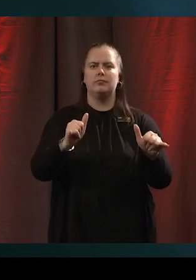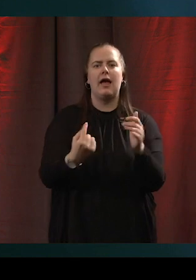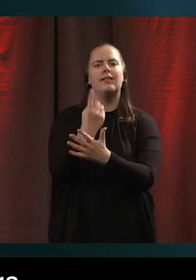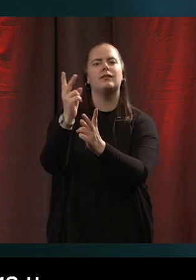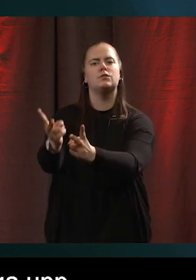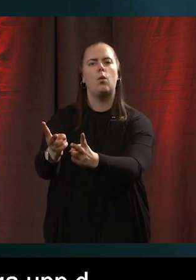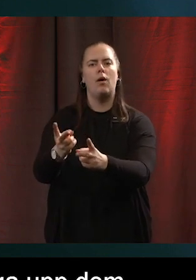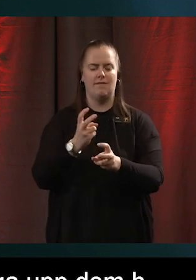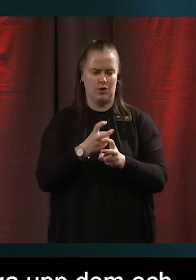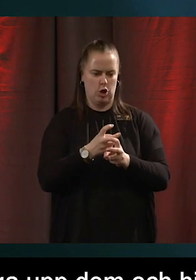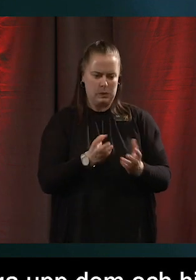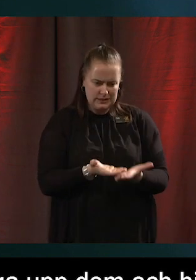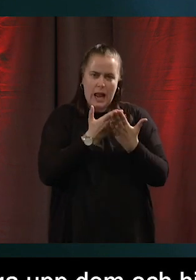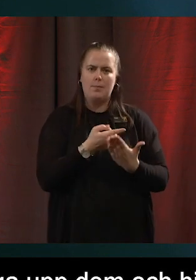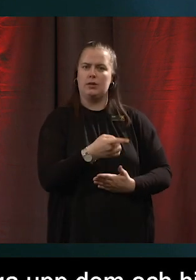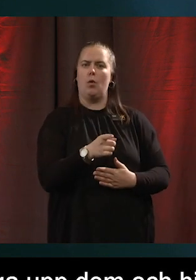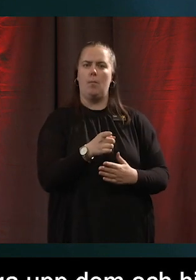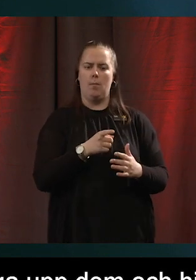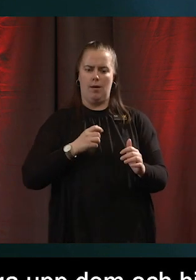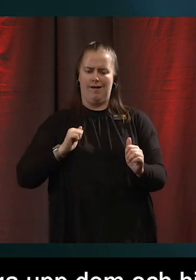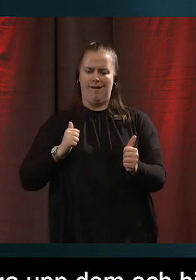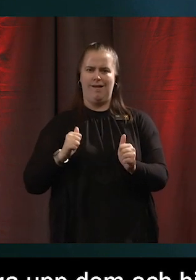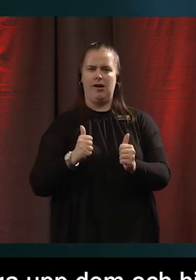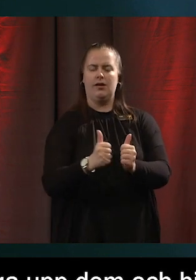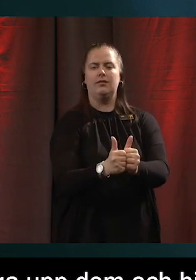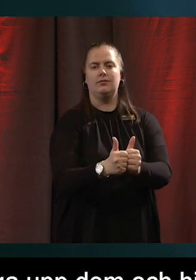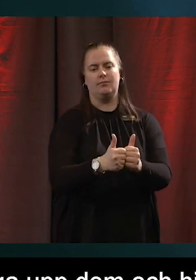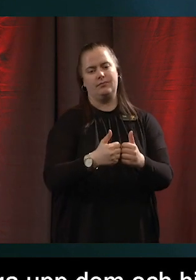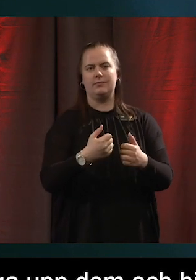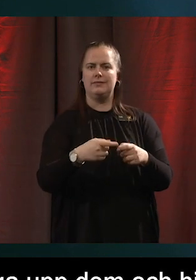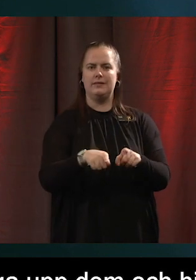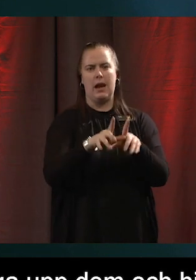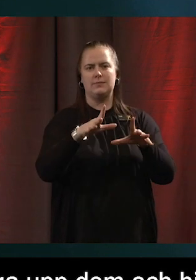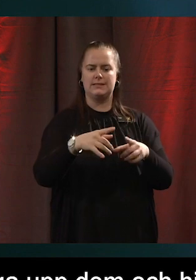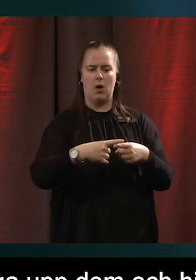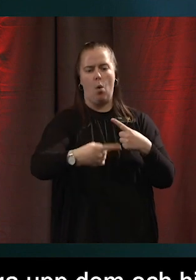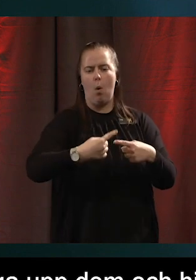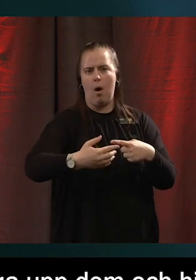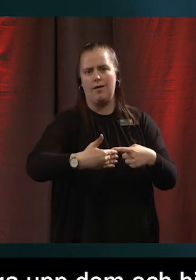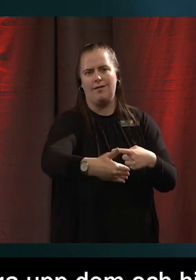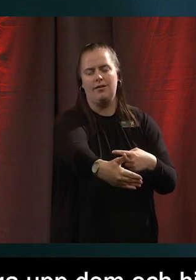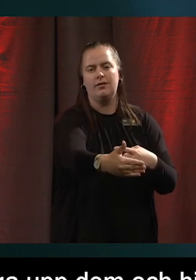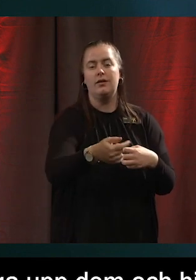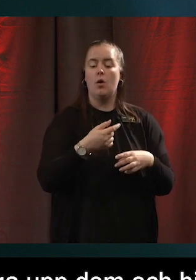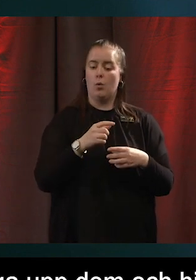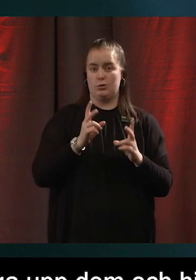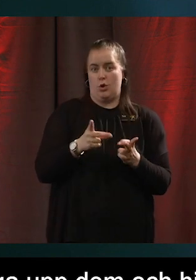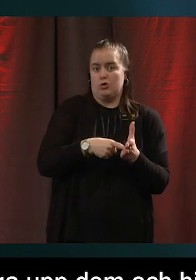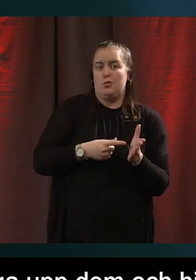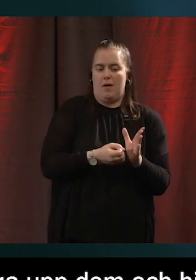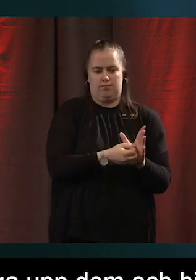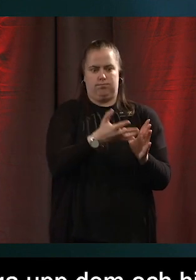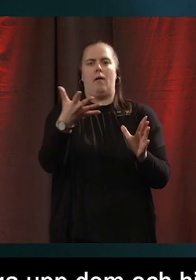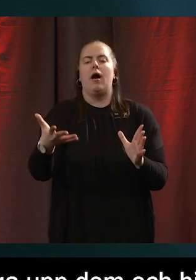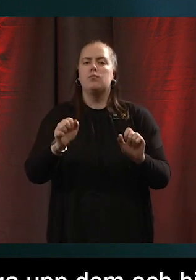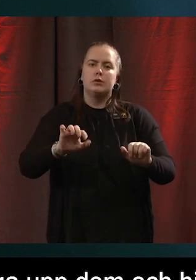hjälpa dem att komma i kapp under de närmaste ett, två åren. Och jag tänker att den här typen av effekter kan ju ha hänt på andra ställen i samhället också. Vet du